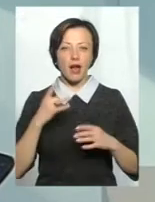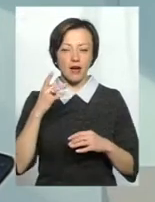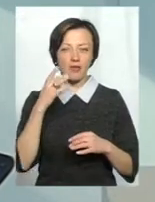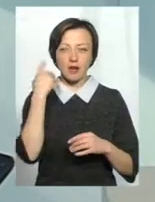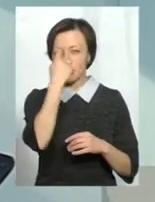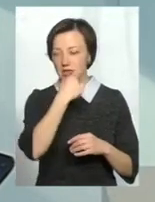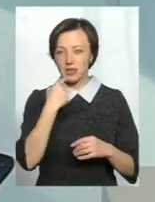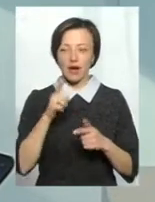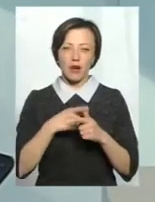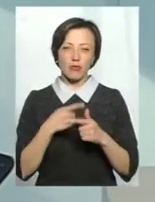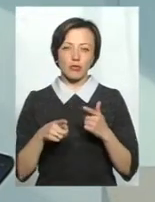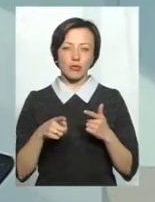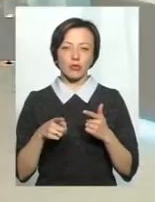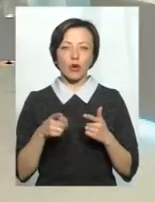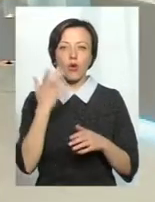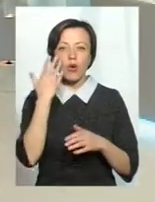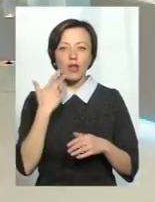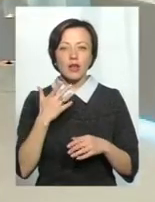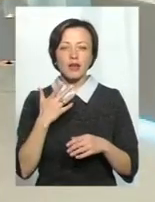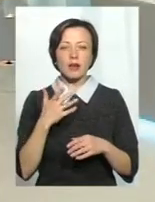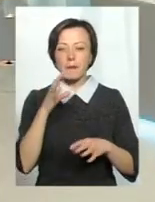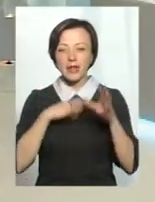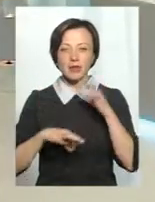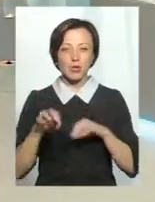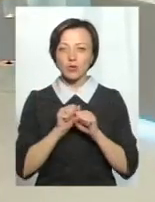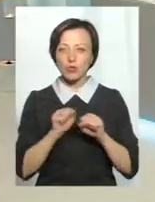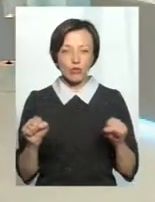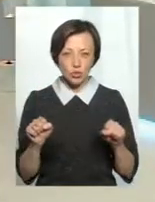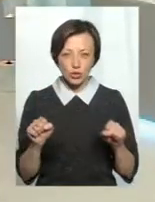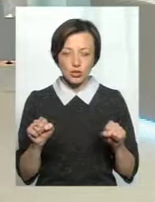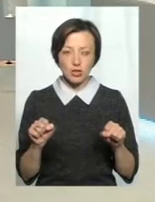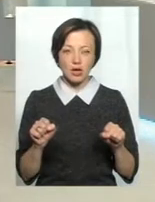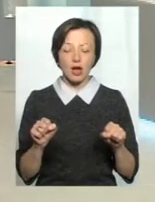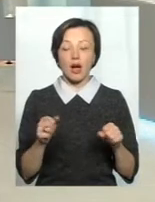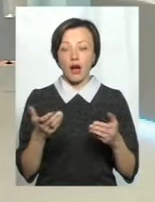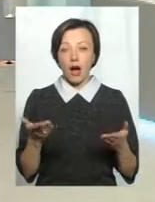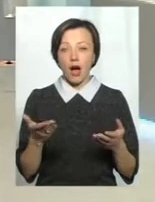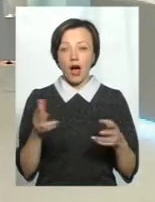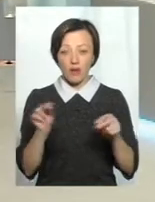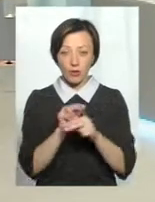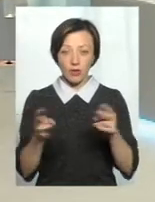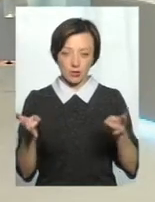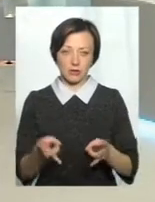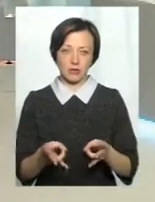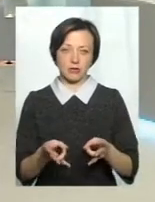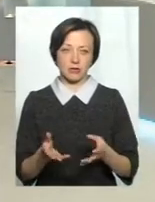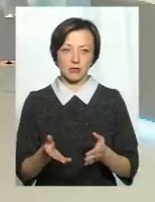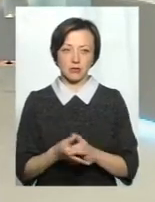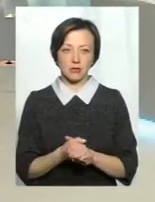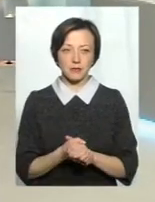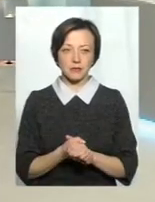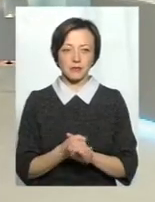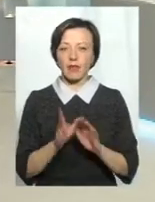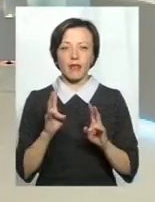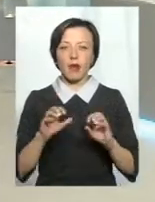Тобто в ті моменти, коли медикаментом вживати категорично не можна, але не